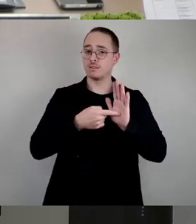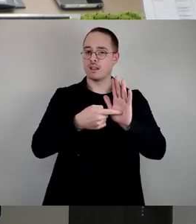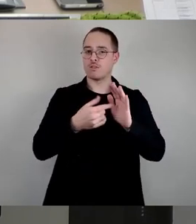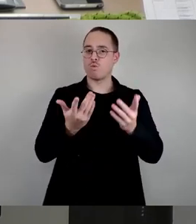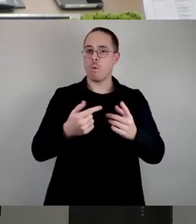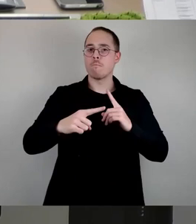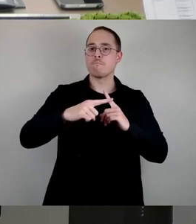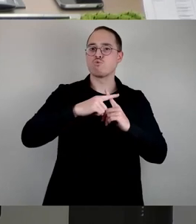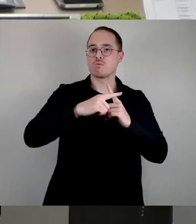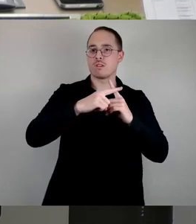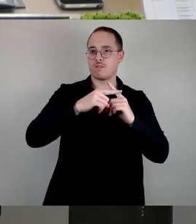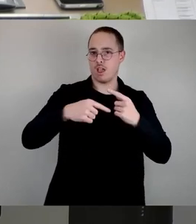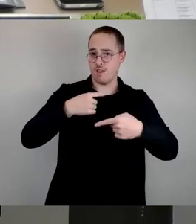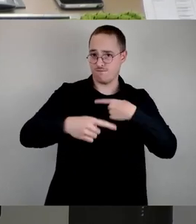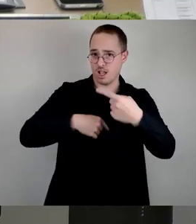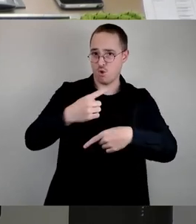ervorheben.